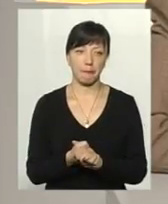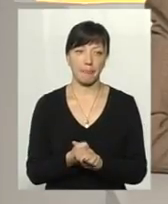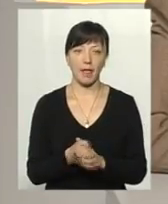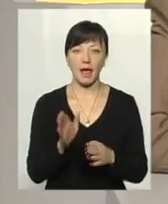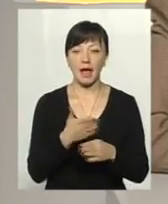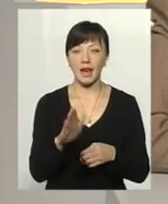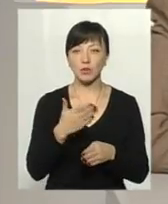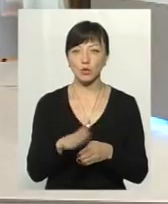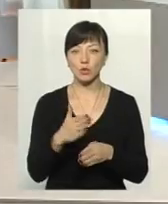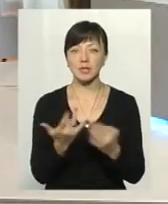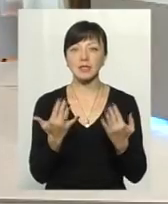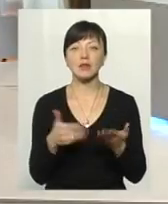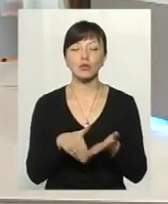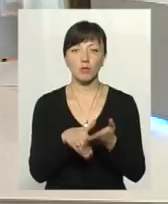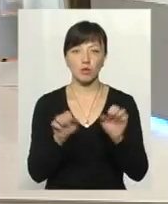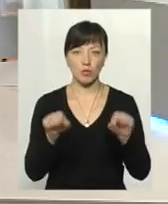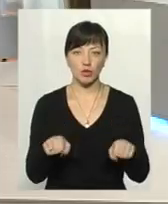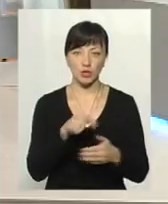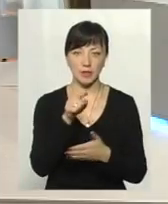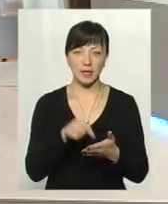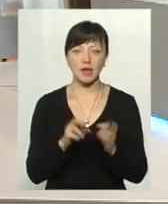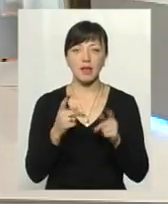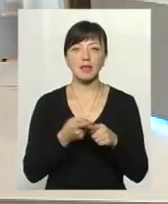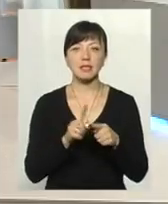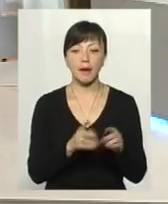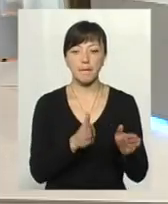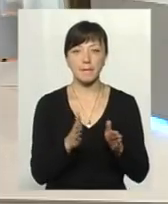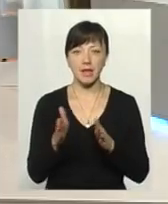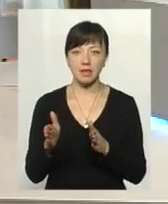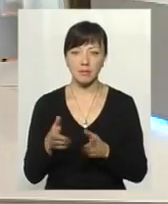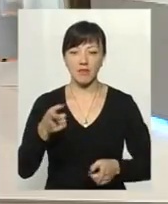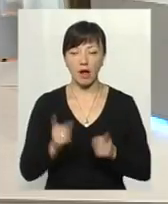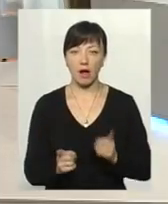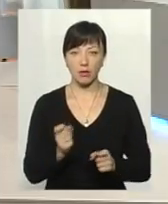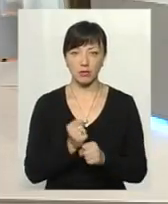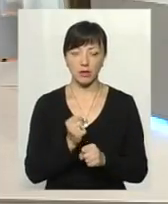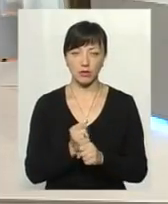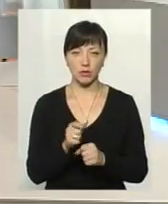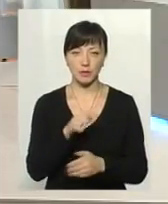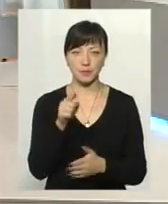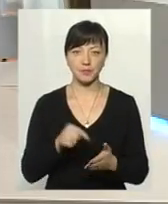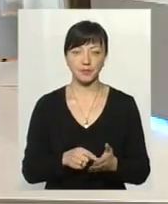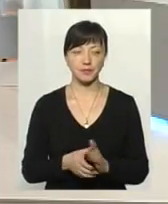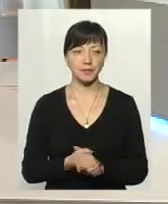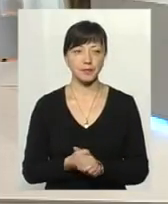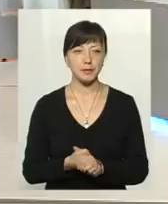Реструктуризація наскільки може допомогти? Як цей механізм в реальності буде працювати?